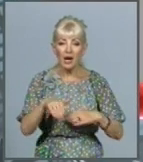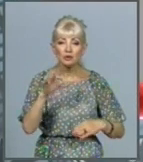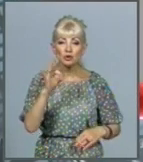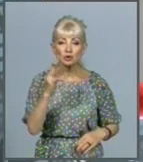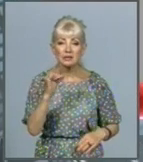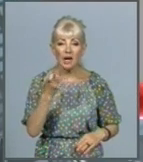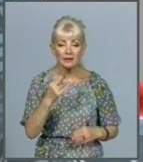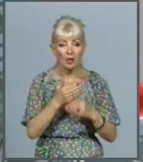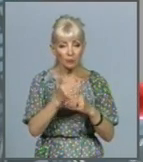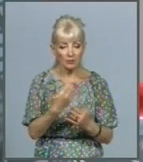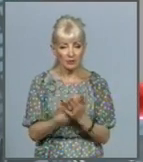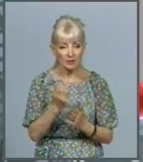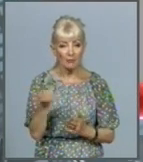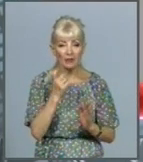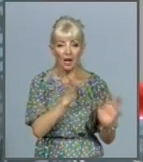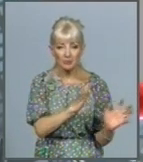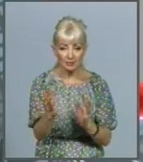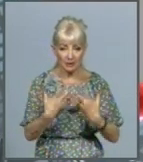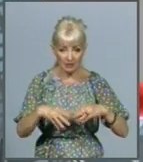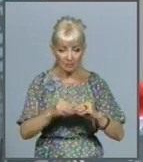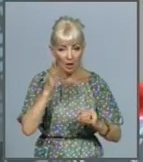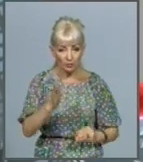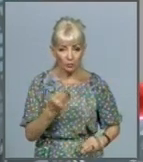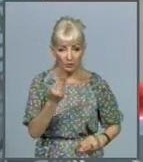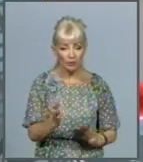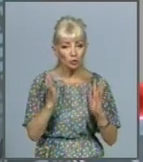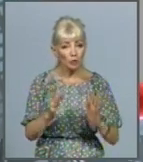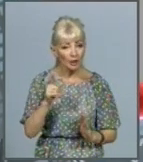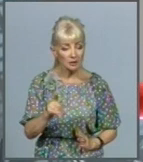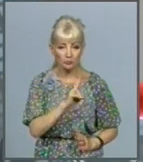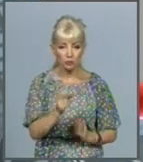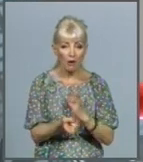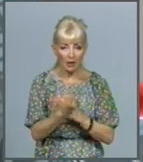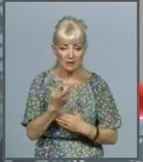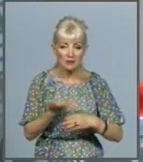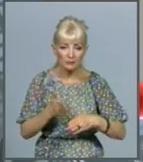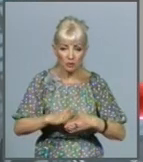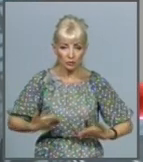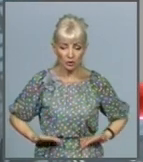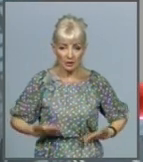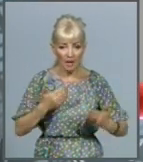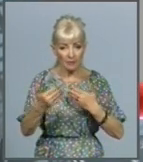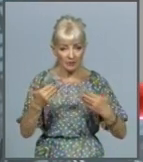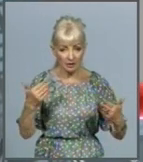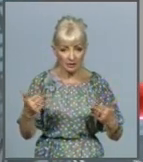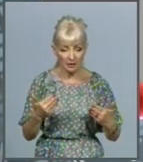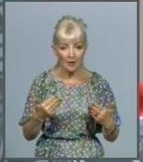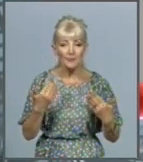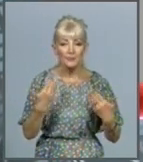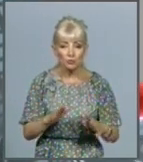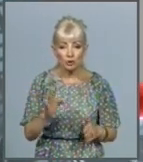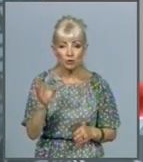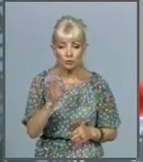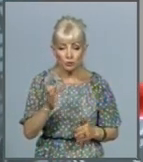малозабезпеченим родинам будуть надавати лише тим, хто опинився у складних життєвих обставинах. Житлову субсидію будуть отримувати лише